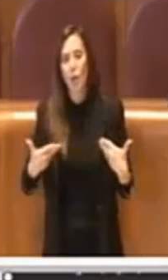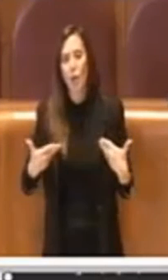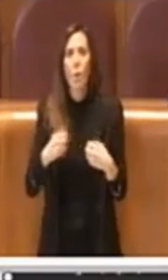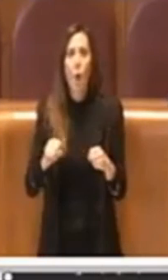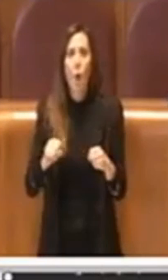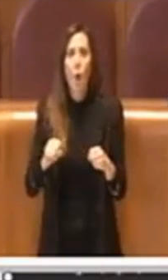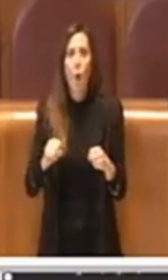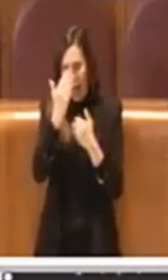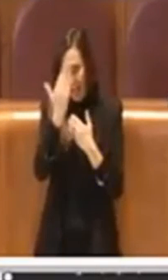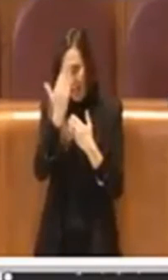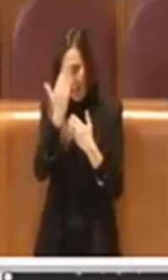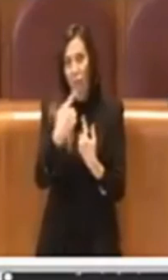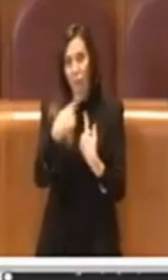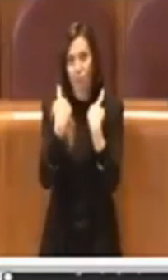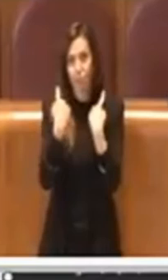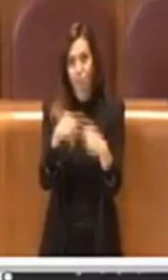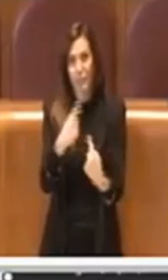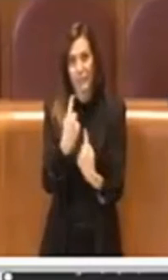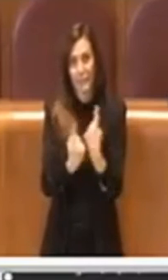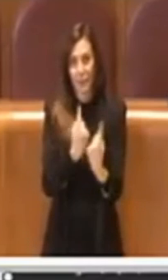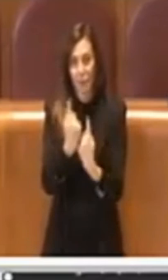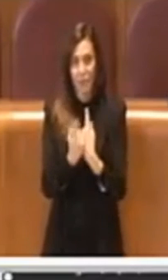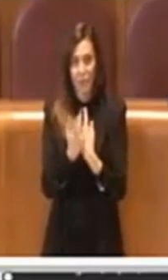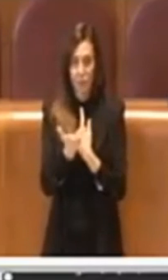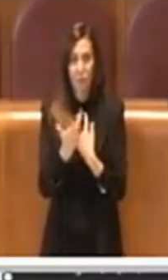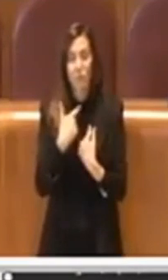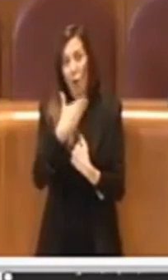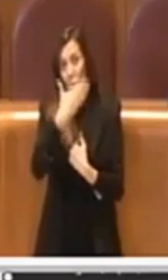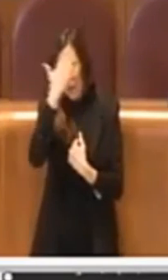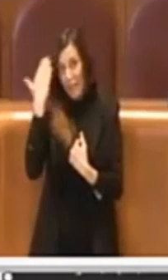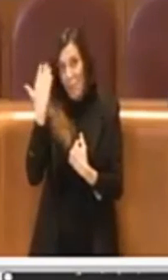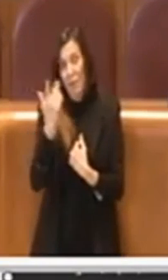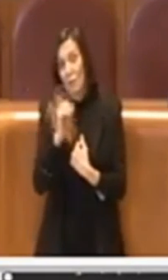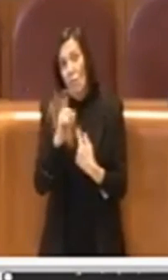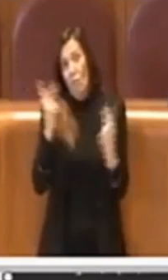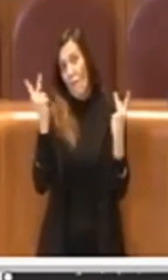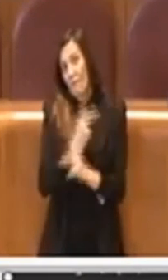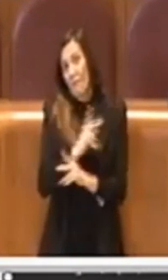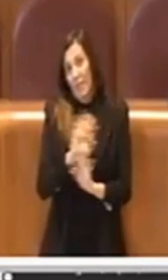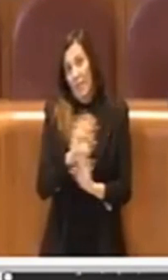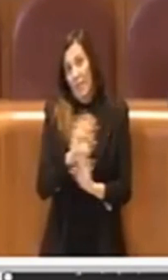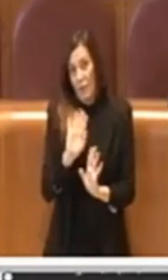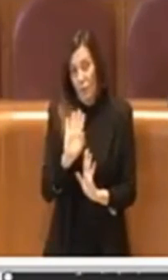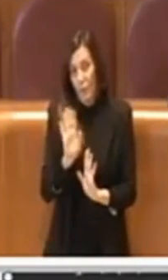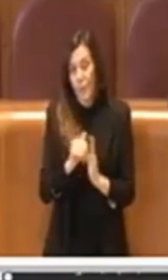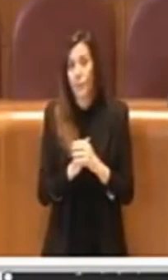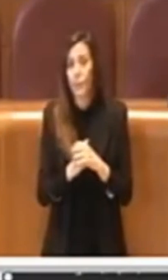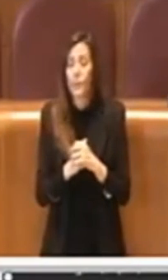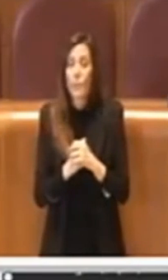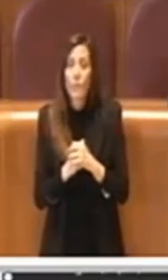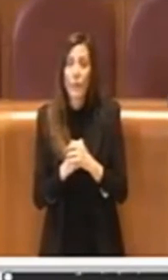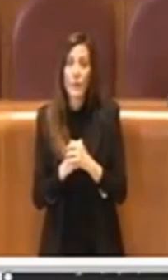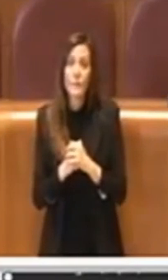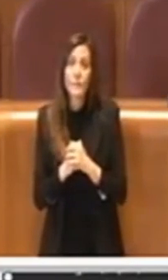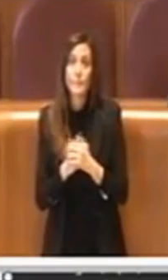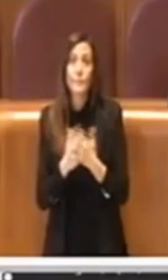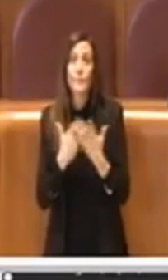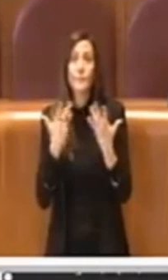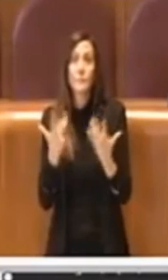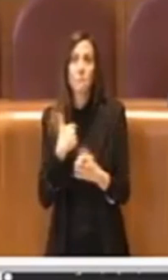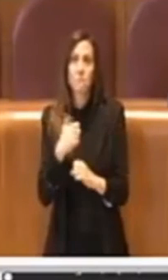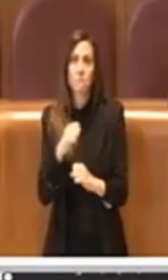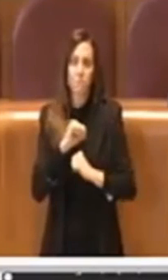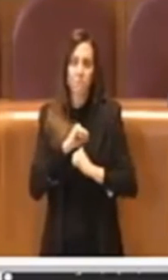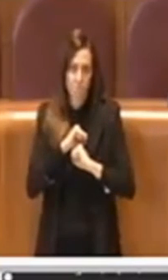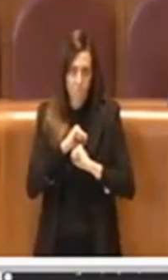di questa situazione, sinceramente non corrisponde alla realtà. Dunque io